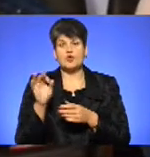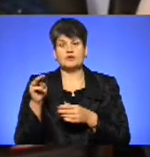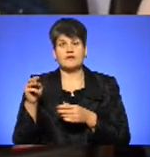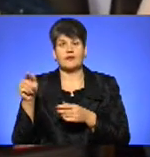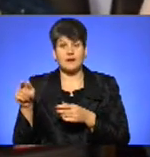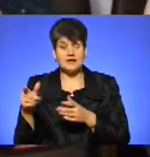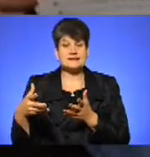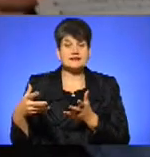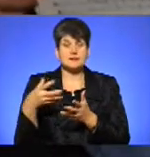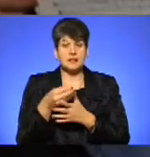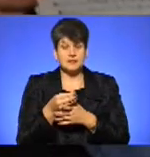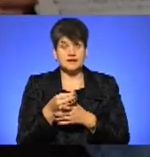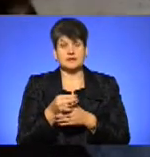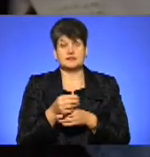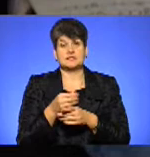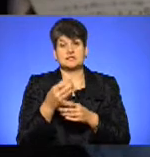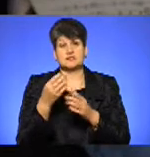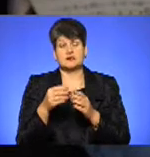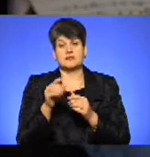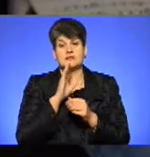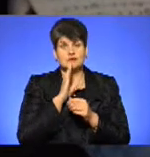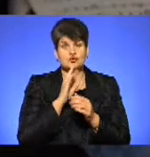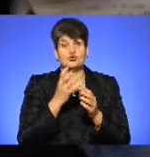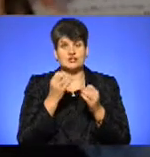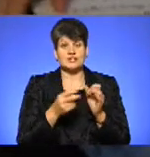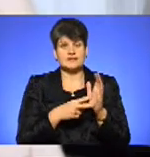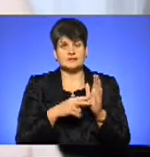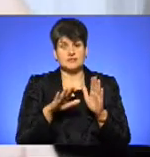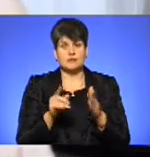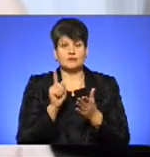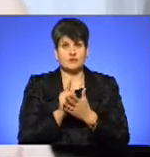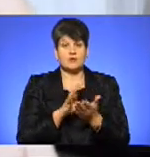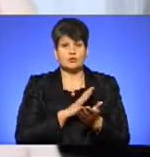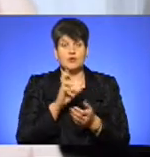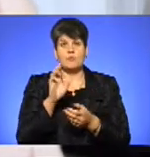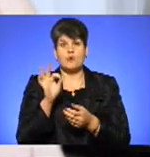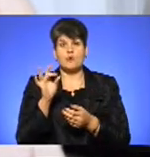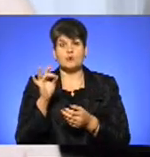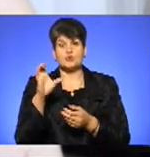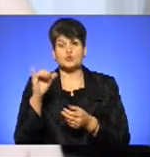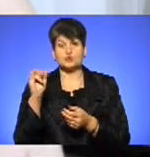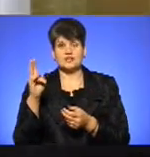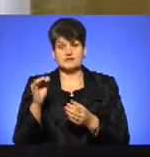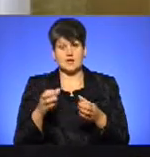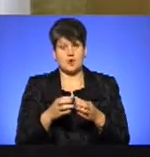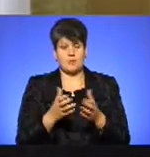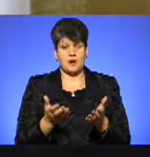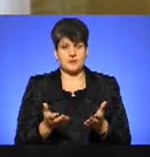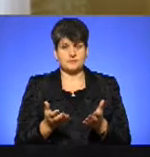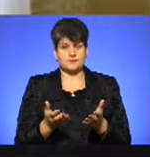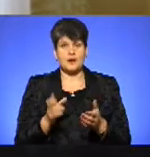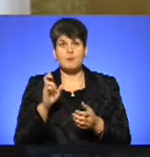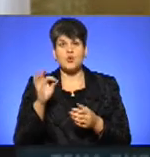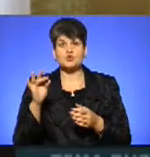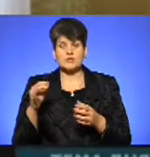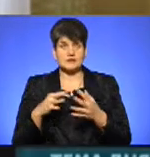Заплатити за Олександру та ще сімох дітей повинна була Борсуківська громада, каже директорка музичної школи. Борсуківська